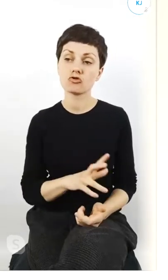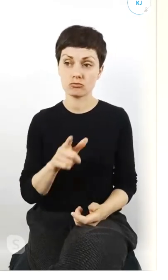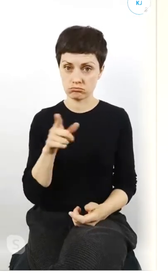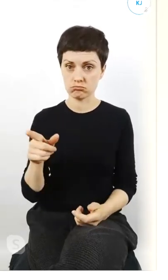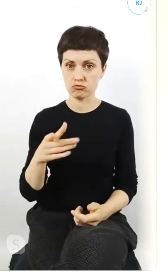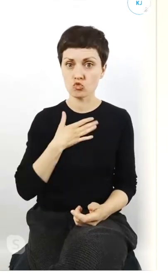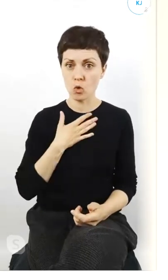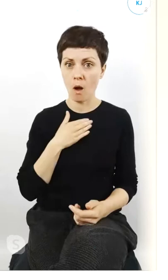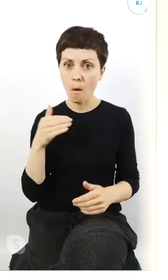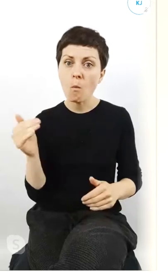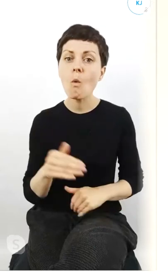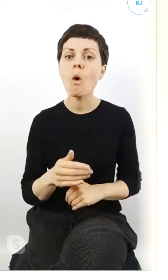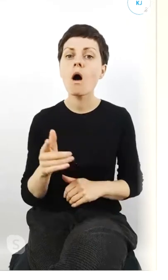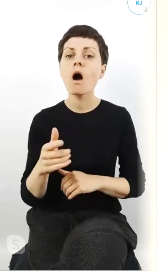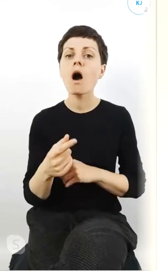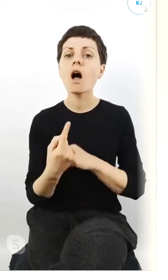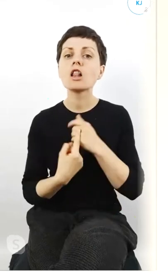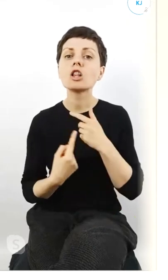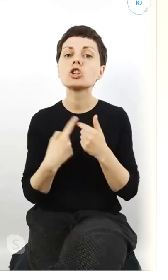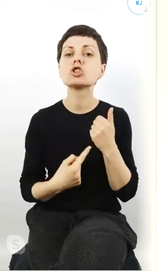wsparcie miasta?